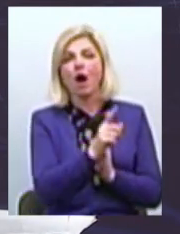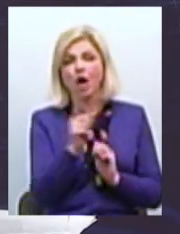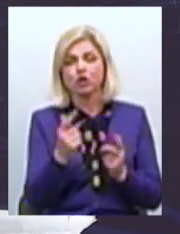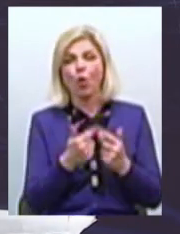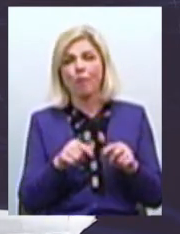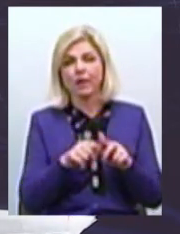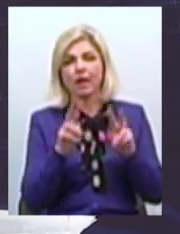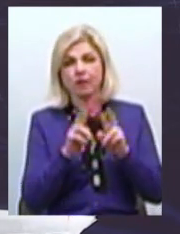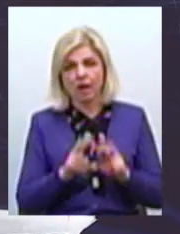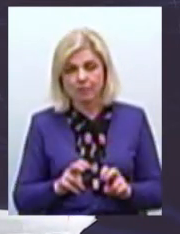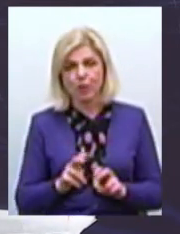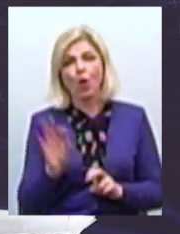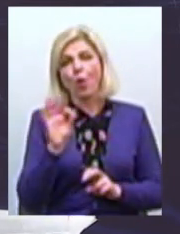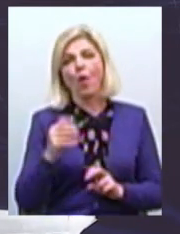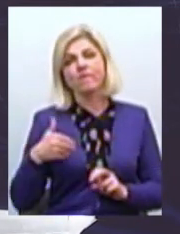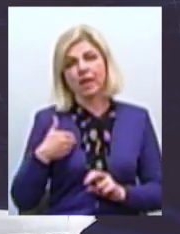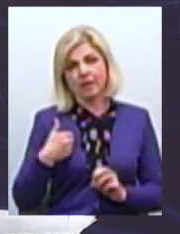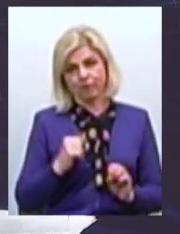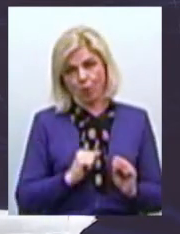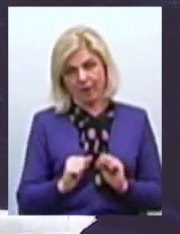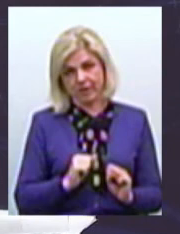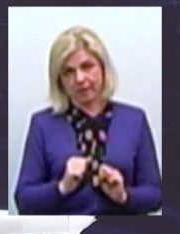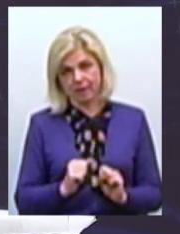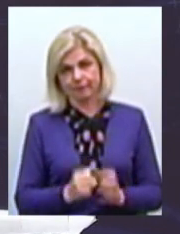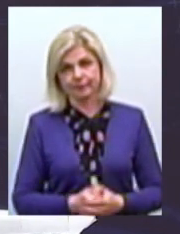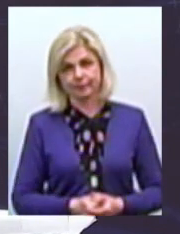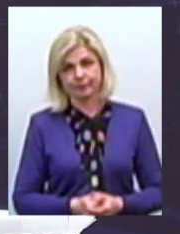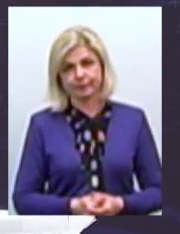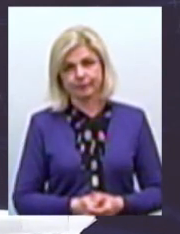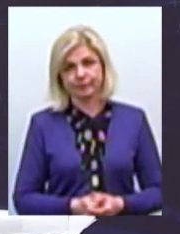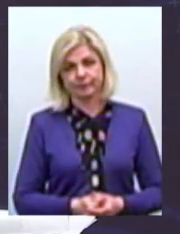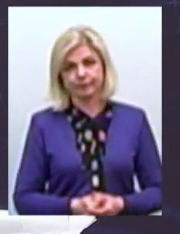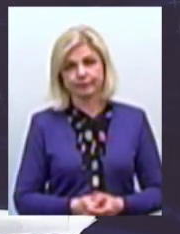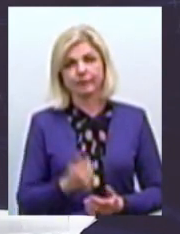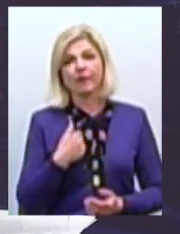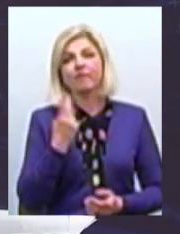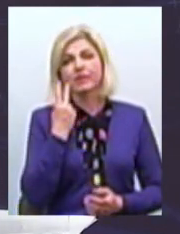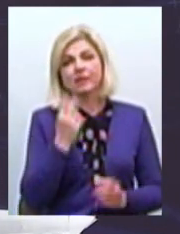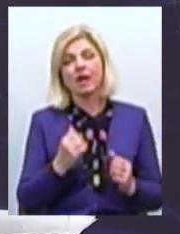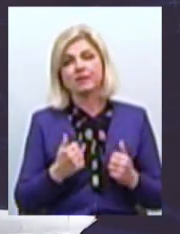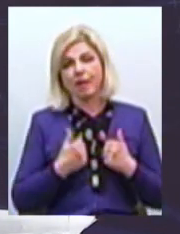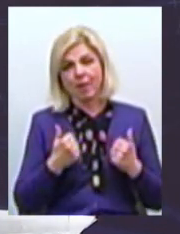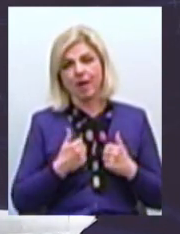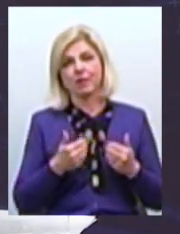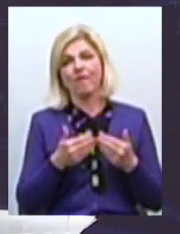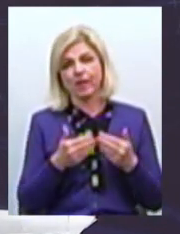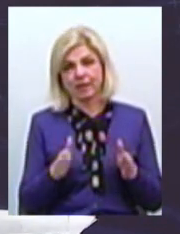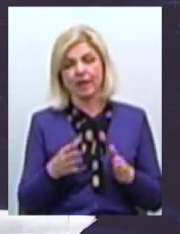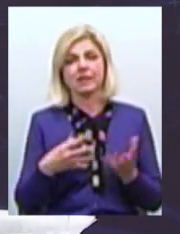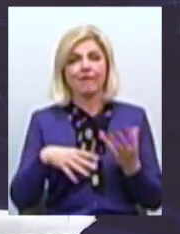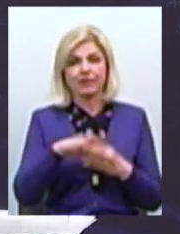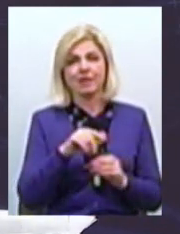розглядати Щодо ефективного управління І я завжди намагалася відкрито всі